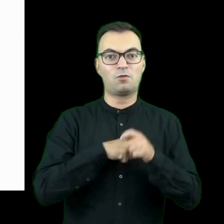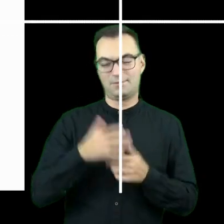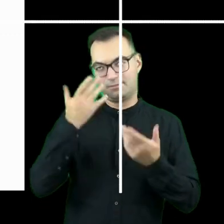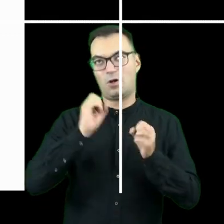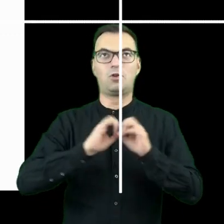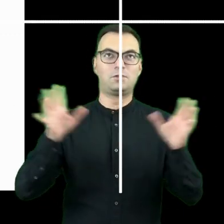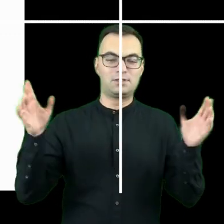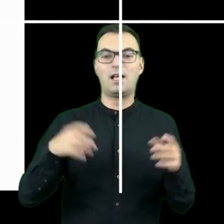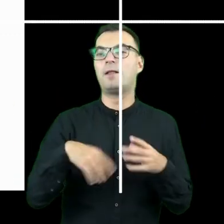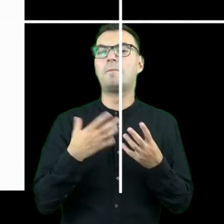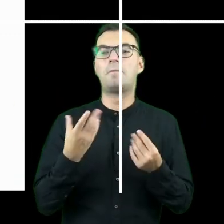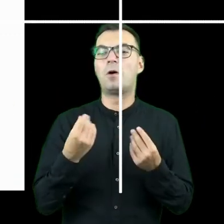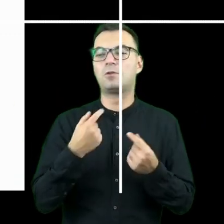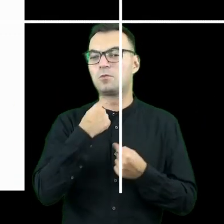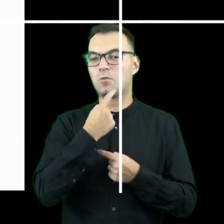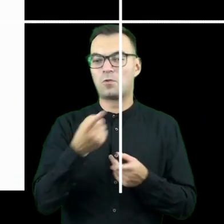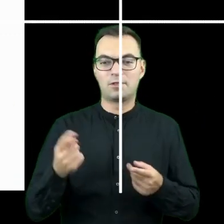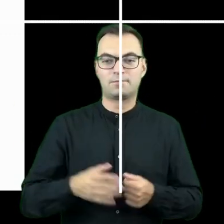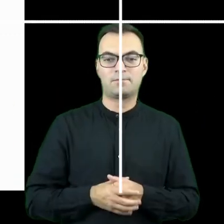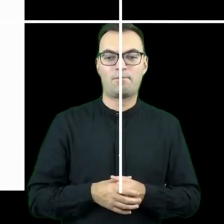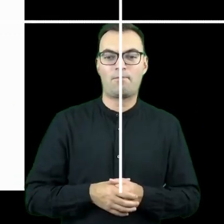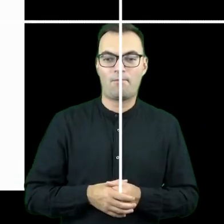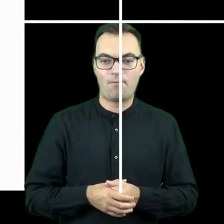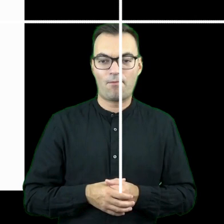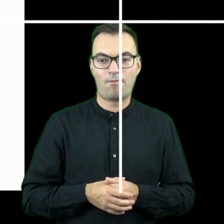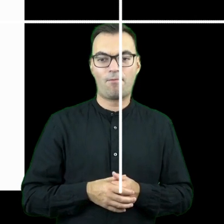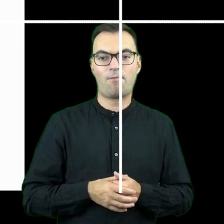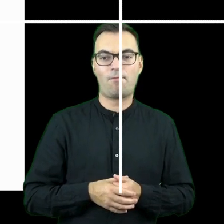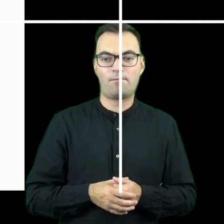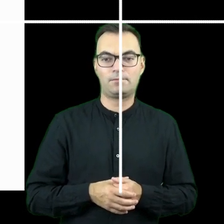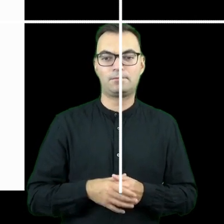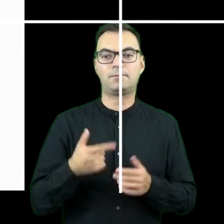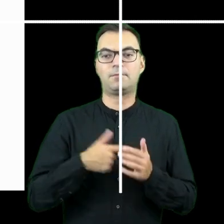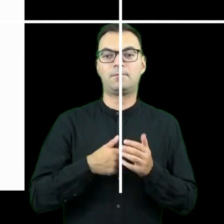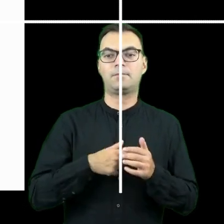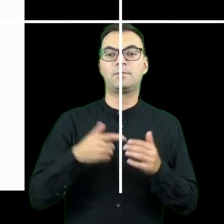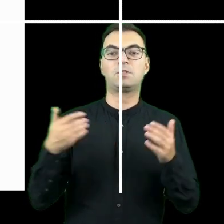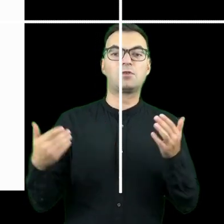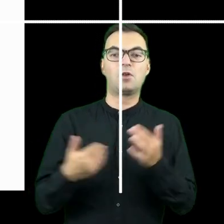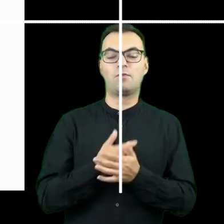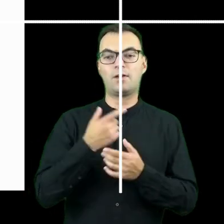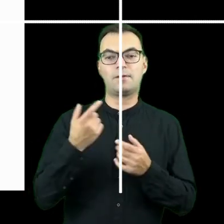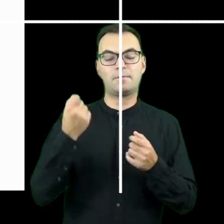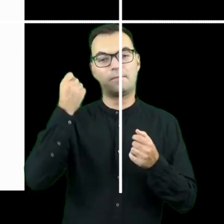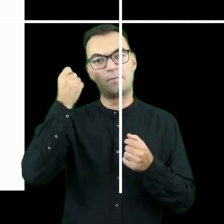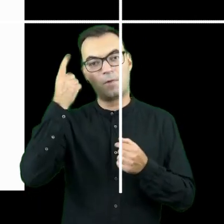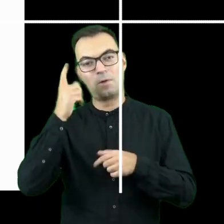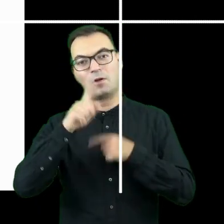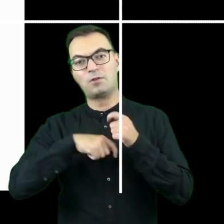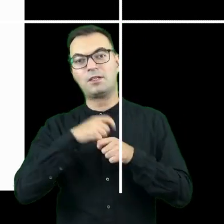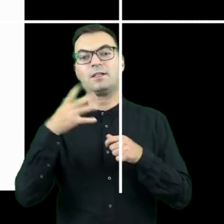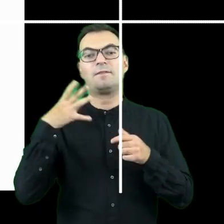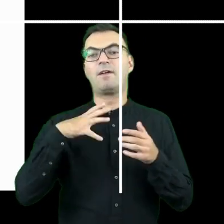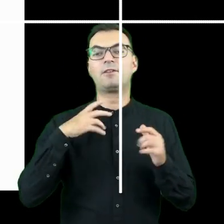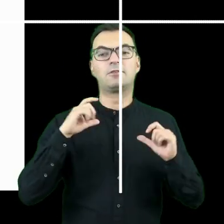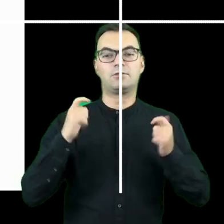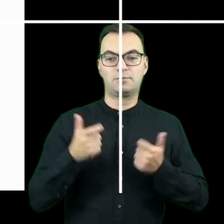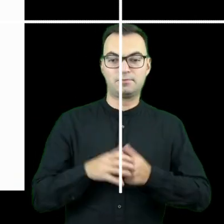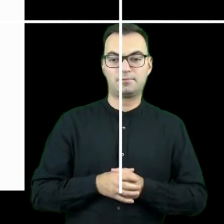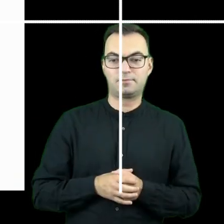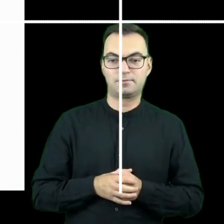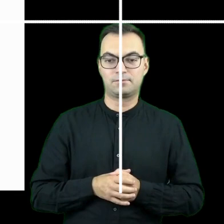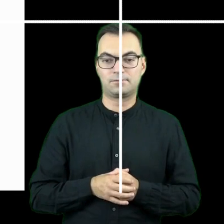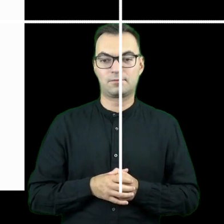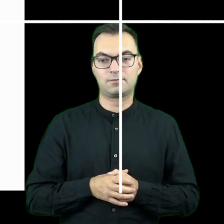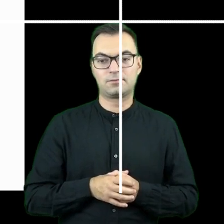ale jakby wymieniam ten krok przede wszystkim po to, żeby podkreślić, zaprojektując nowe rozwiązanie, warto, jakby celem tego jest oczywiście